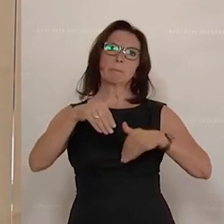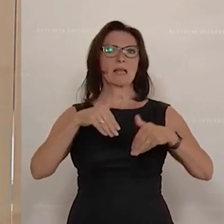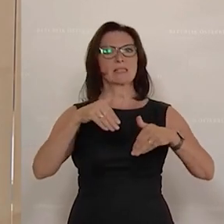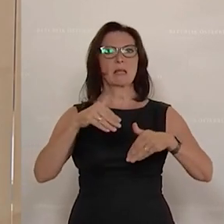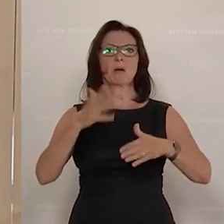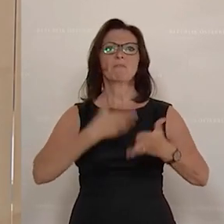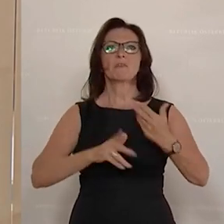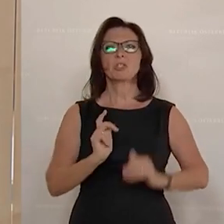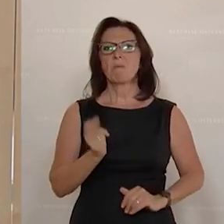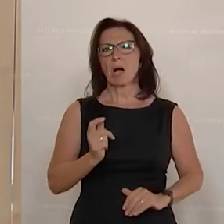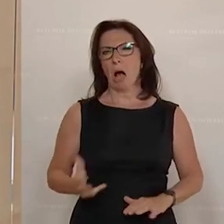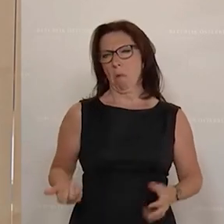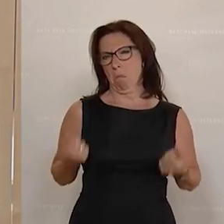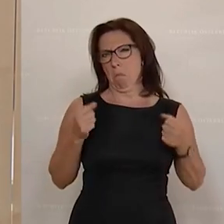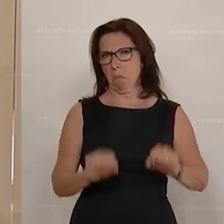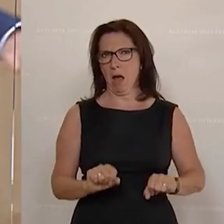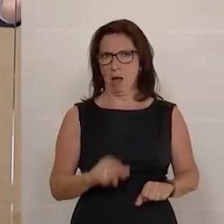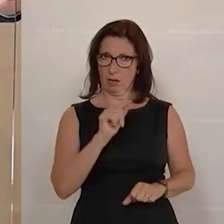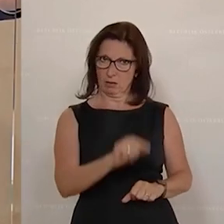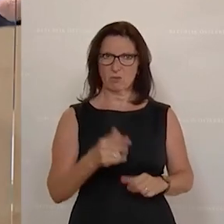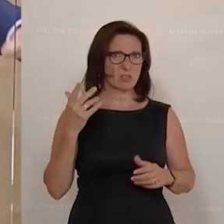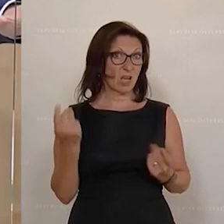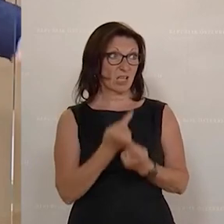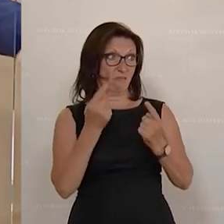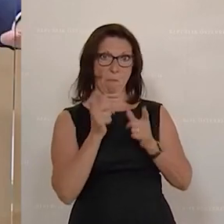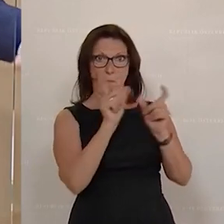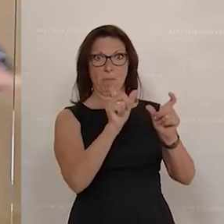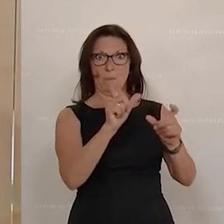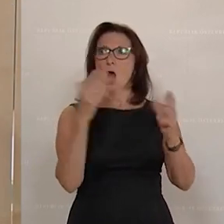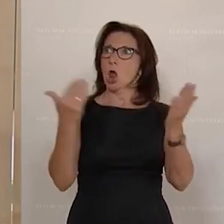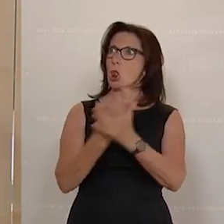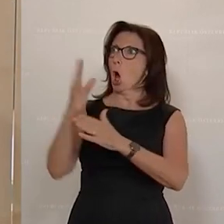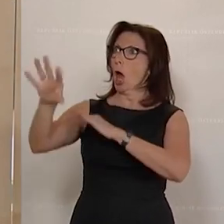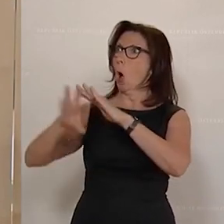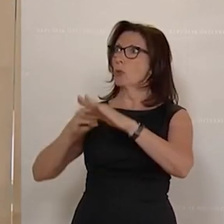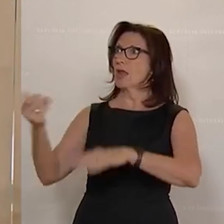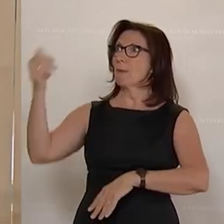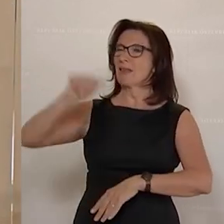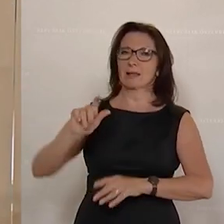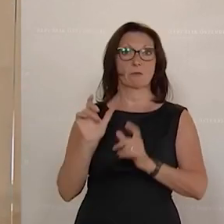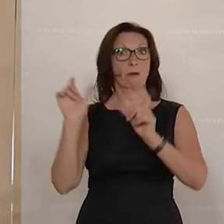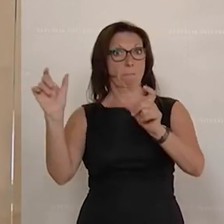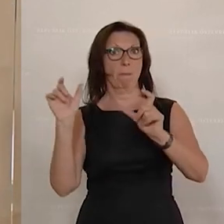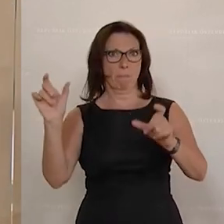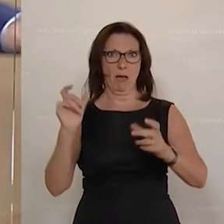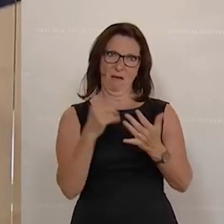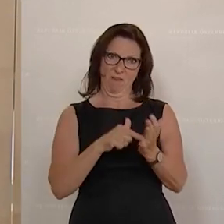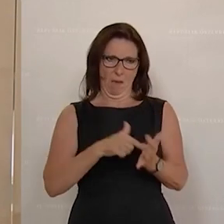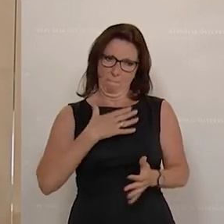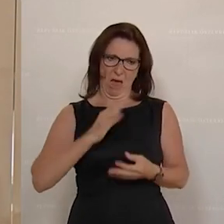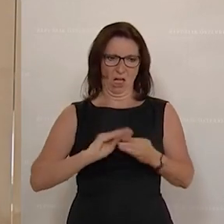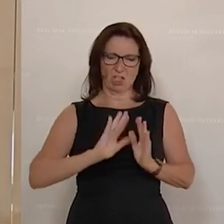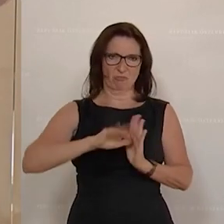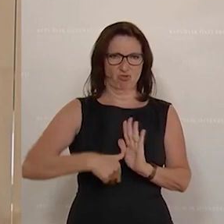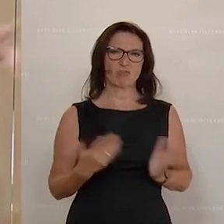die Wirtschaftskammer ist eine Kammer der gewerblichen Verhinderung. Es darf nur ja kein neuer Unternehmer dazukommen, der mir ein Geschäft wegnimmt. Und